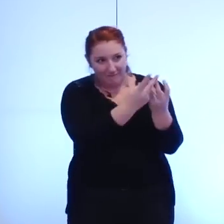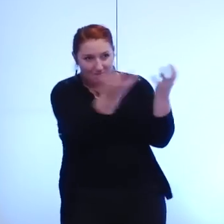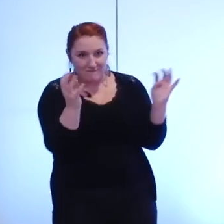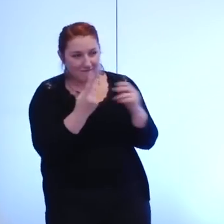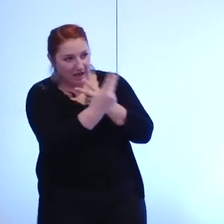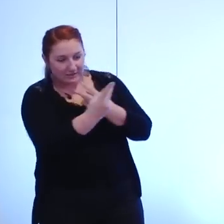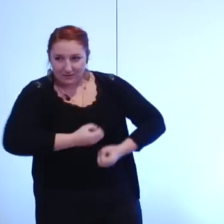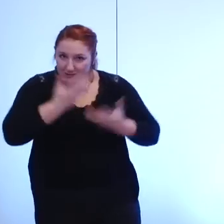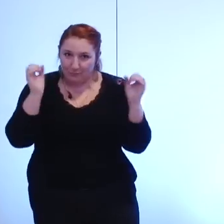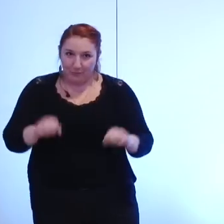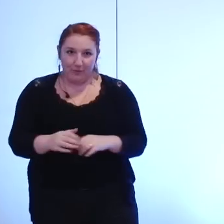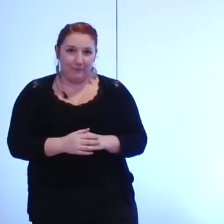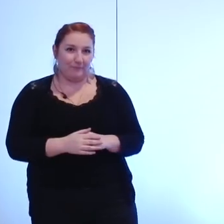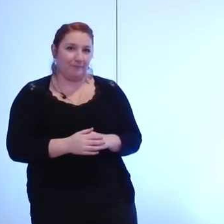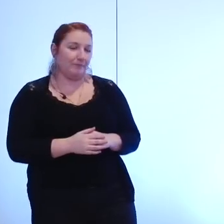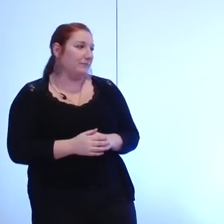je vous remercie